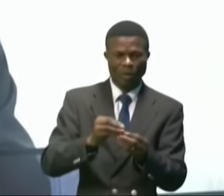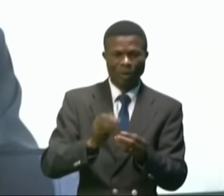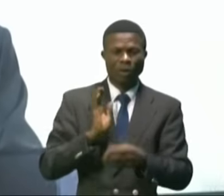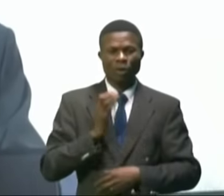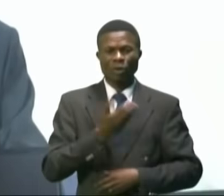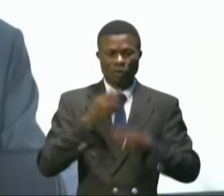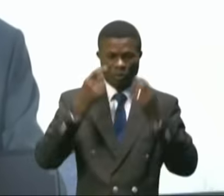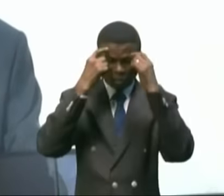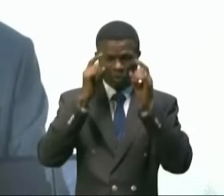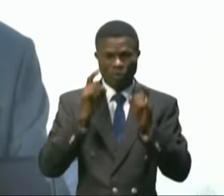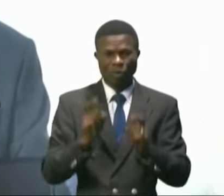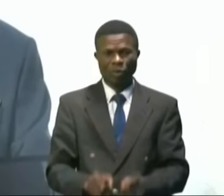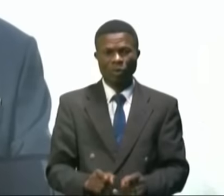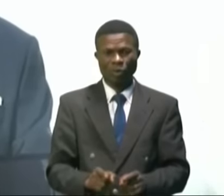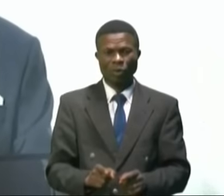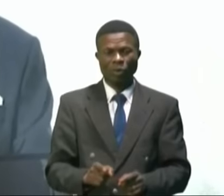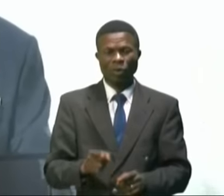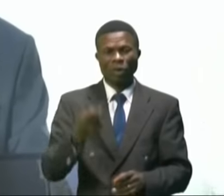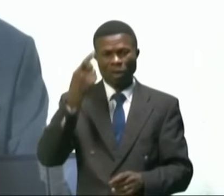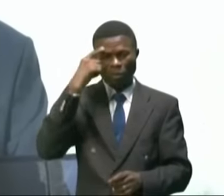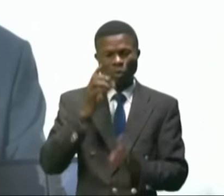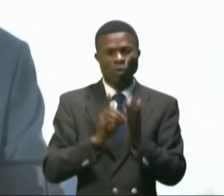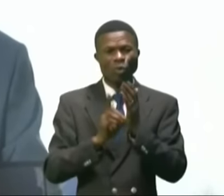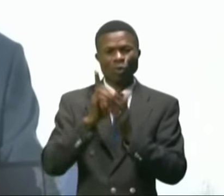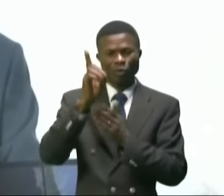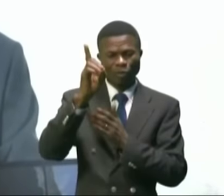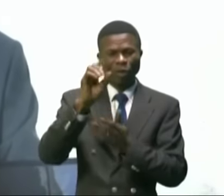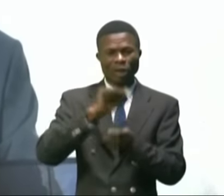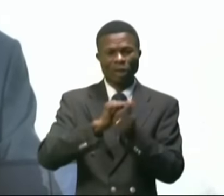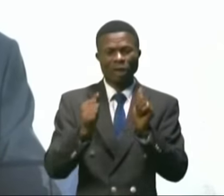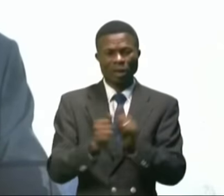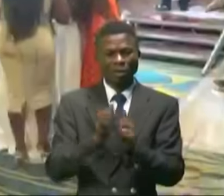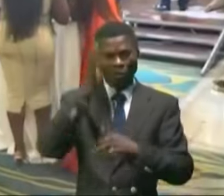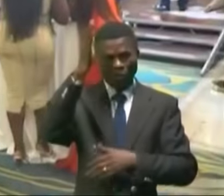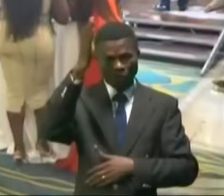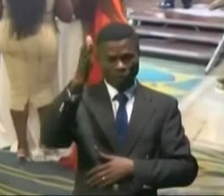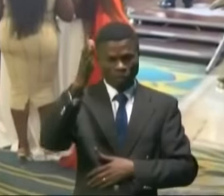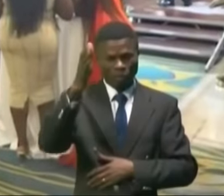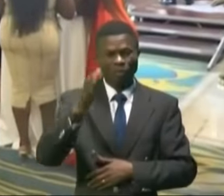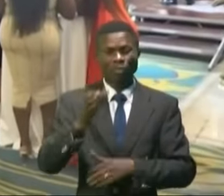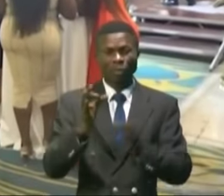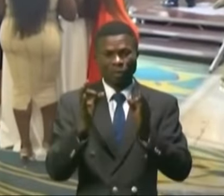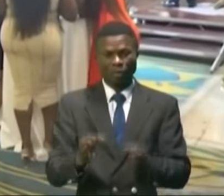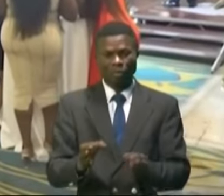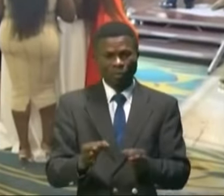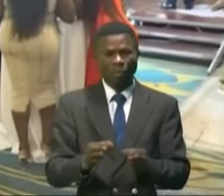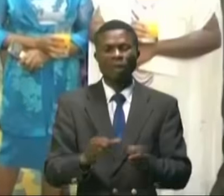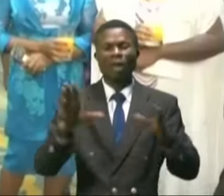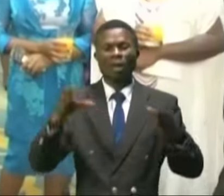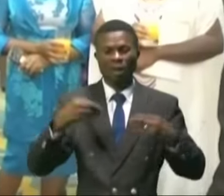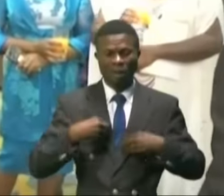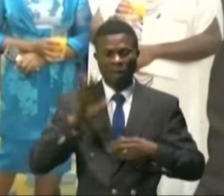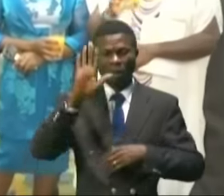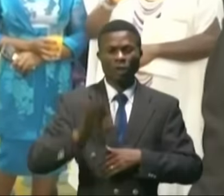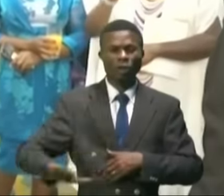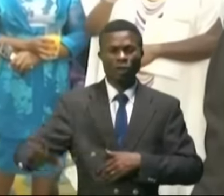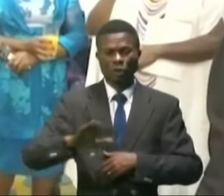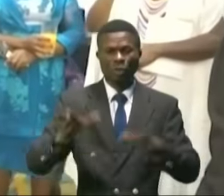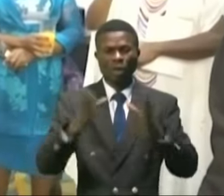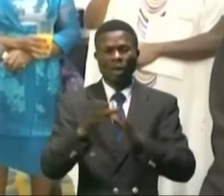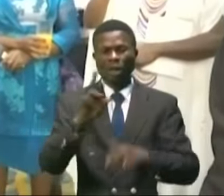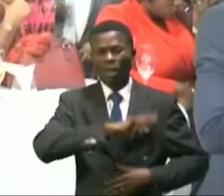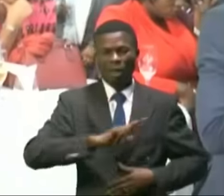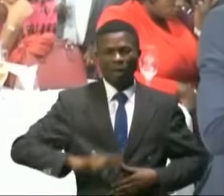détermination à surmonter les défis à venir. » Par ailleurs, il a affirmé que son pays et la RDC